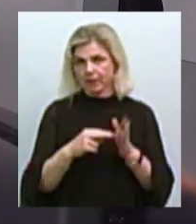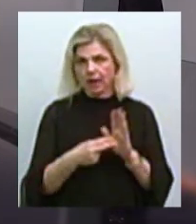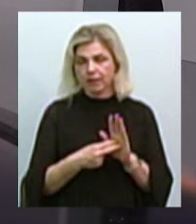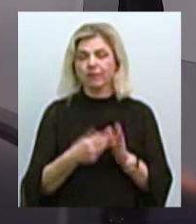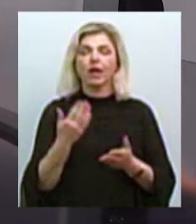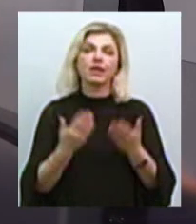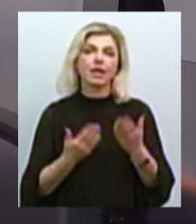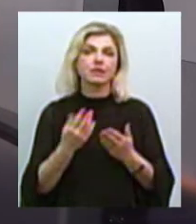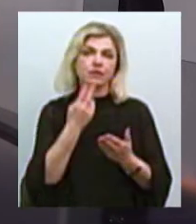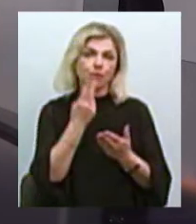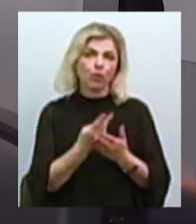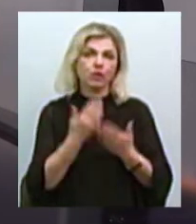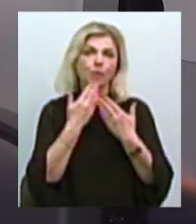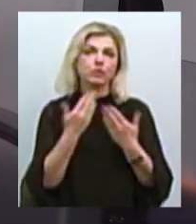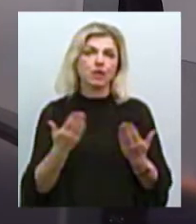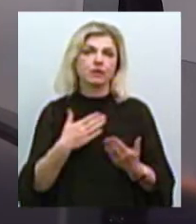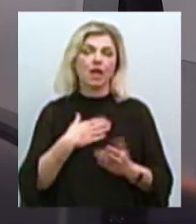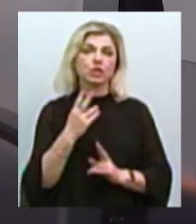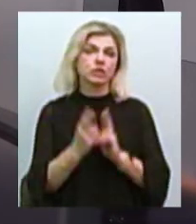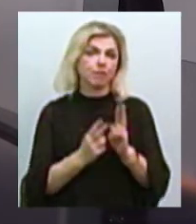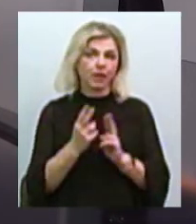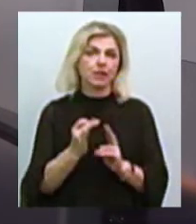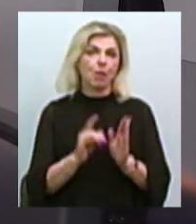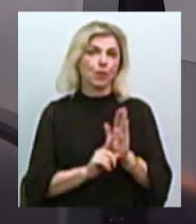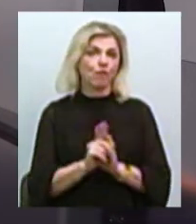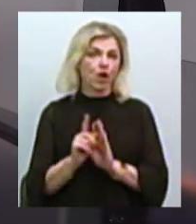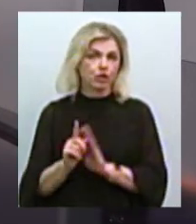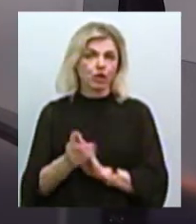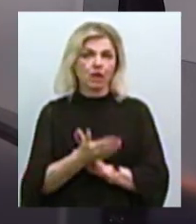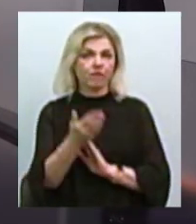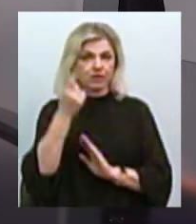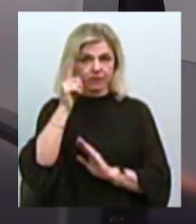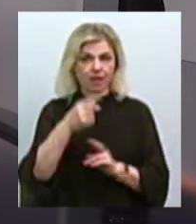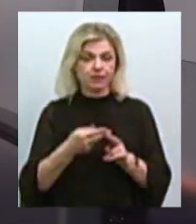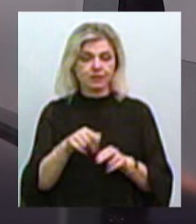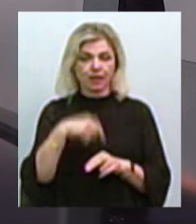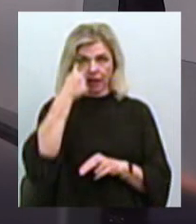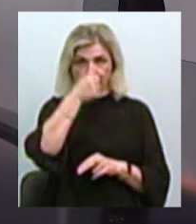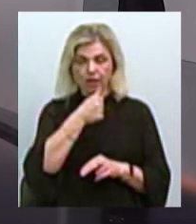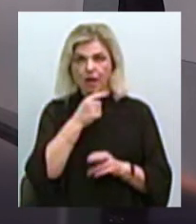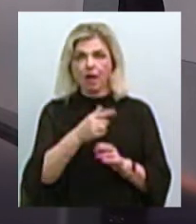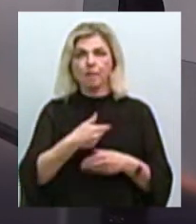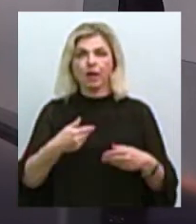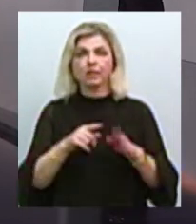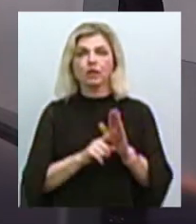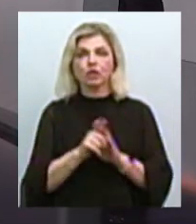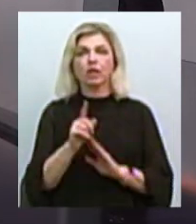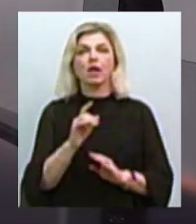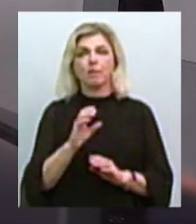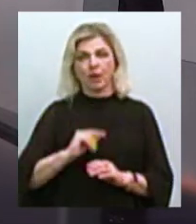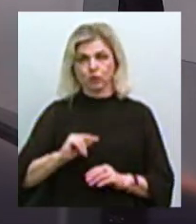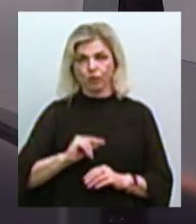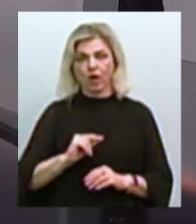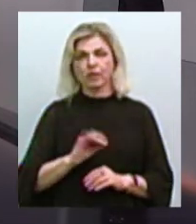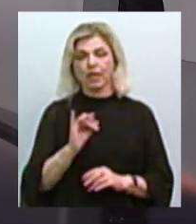останні наші зміни і впровадження, ви знаєте, що цей поточний рік ми розпочали з того, що розпочали працювати